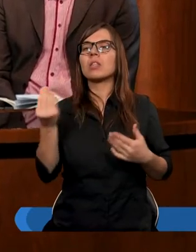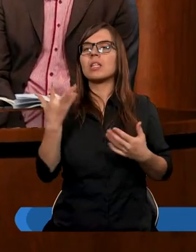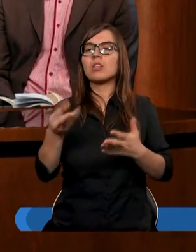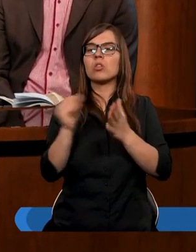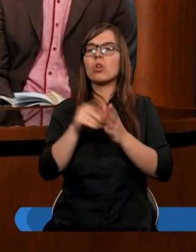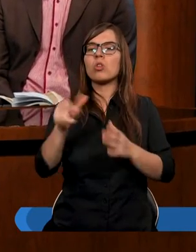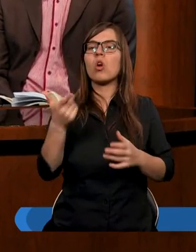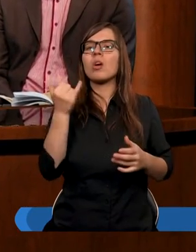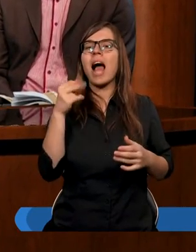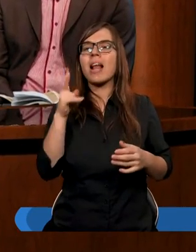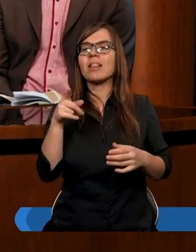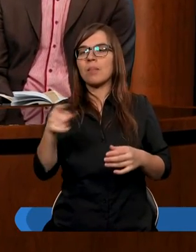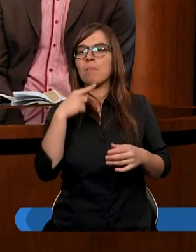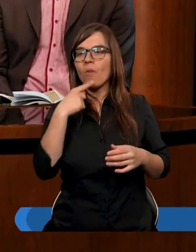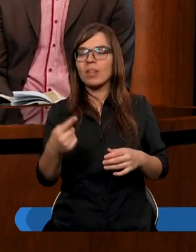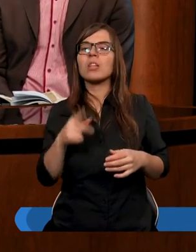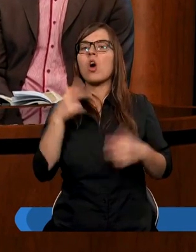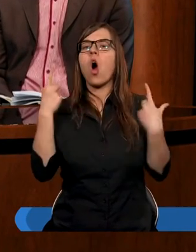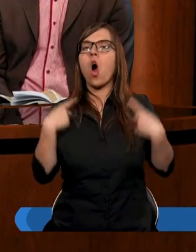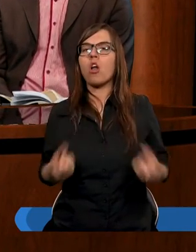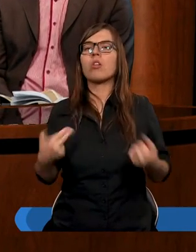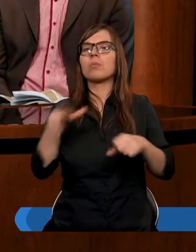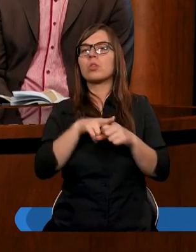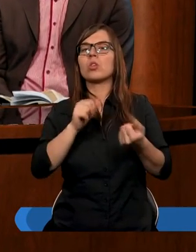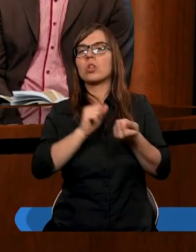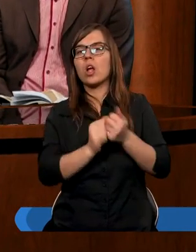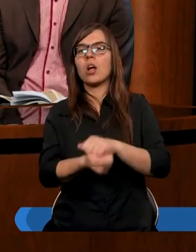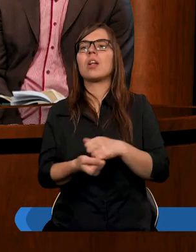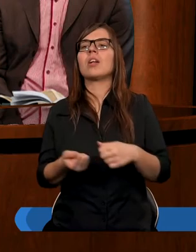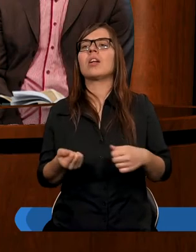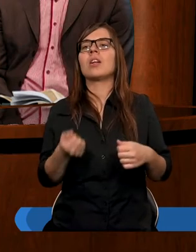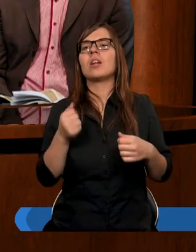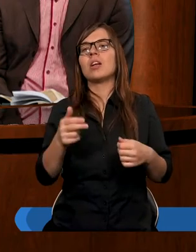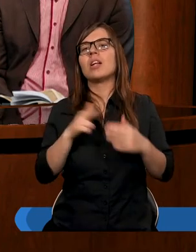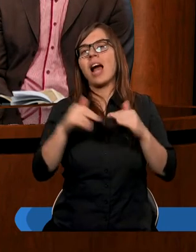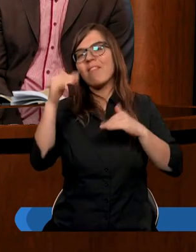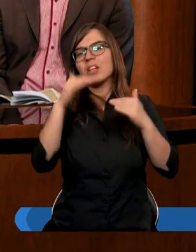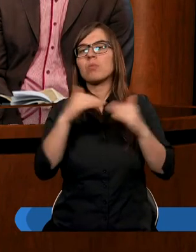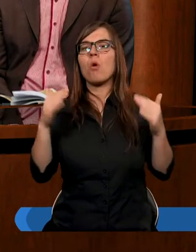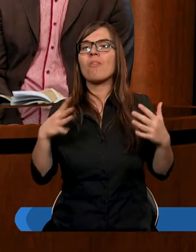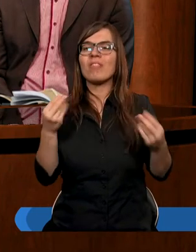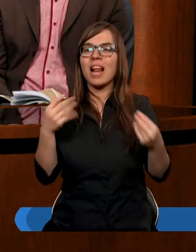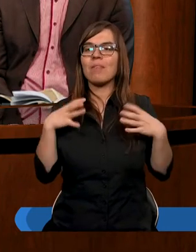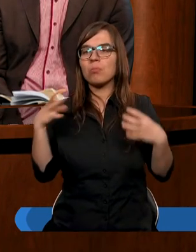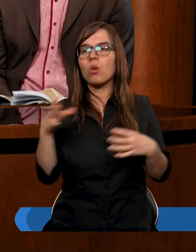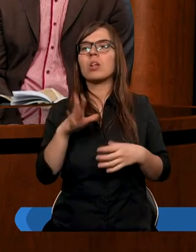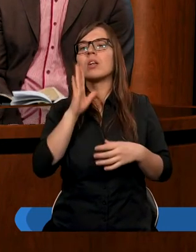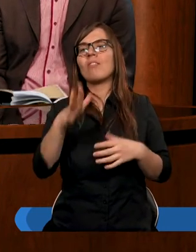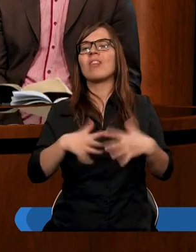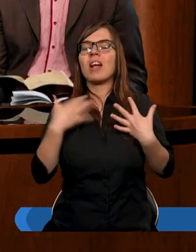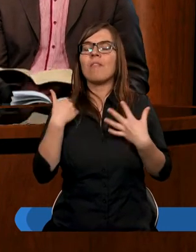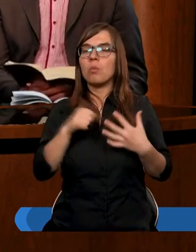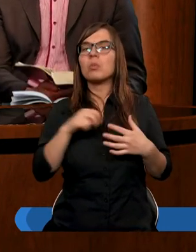może do tego właśnie, co ty Janusz powiedziałeś, że osoby, które są na wyższym poziomie finansowym i